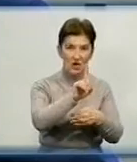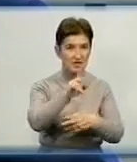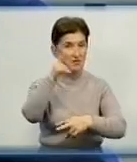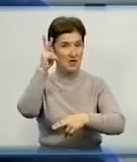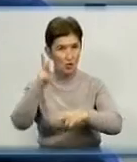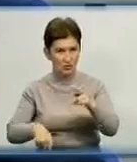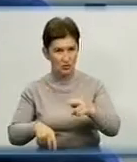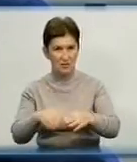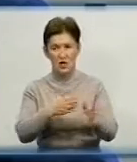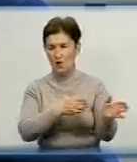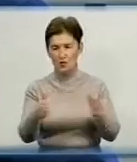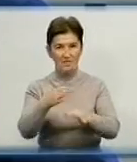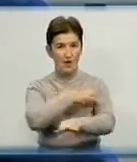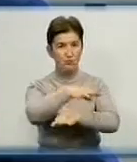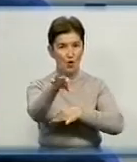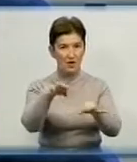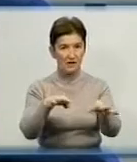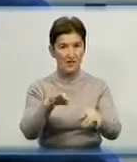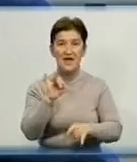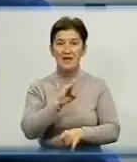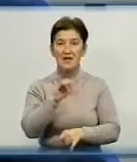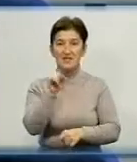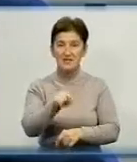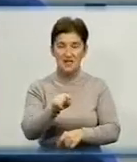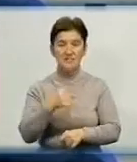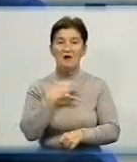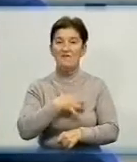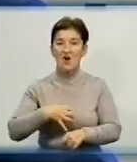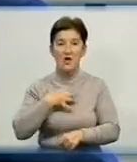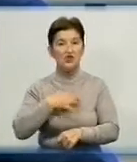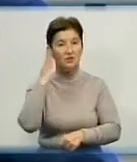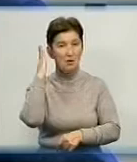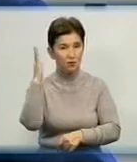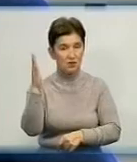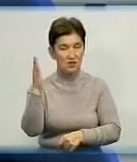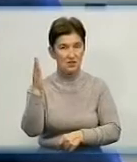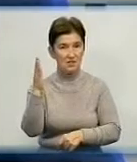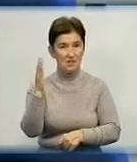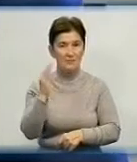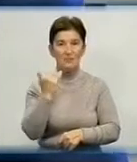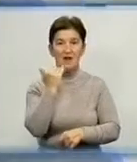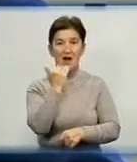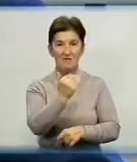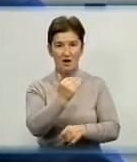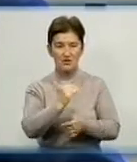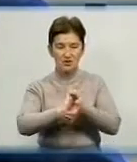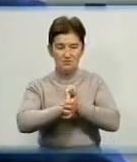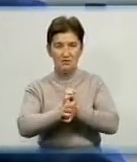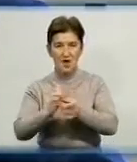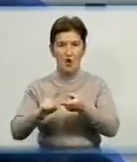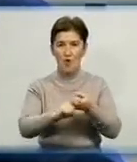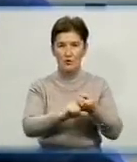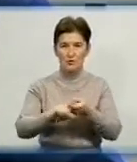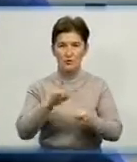створити проєкт. І безусловно, тут важливі були ваше плотні контакти, щоб наш